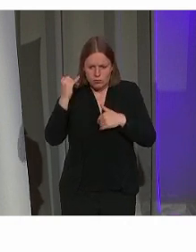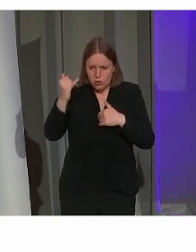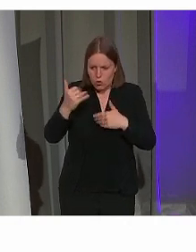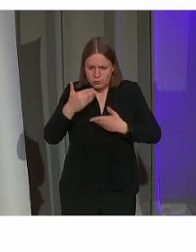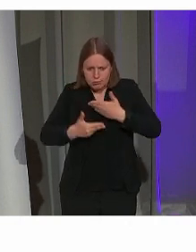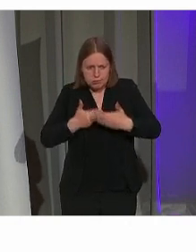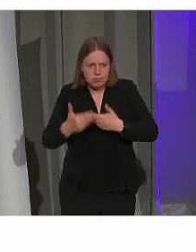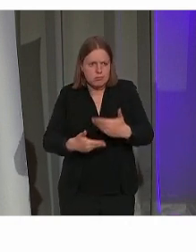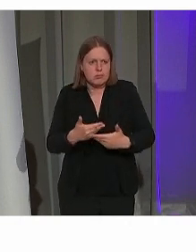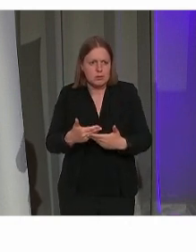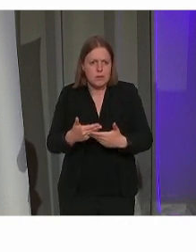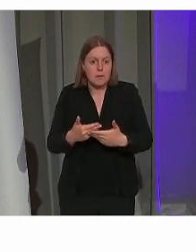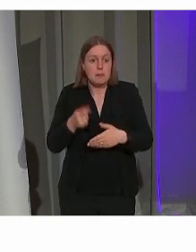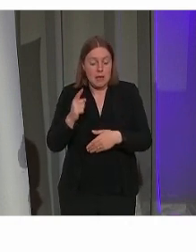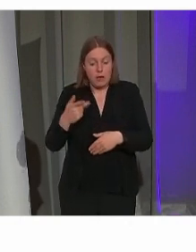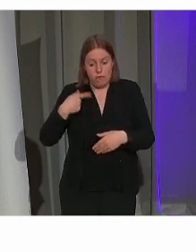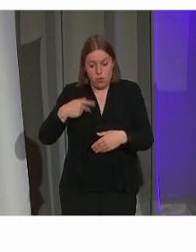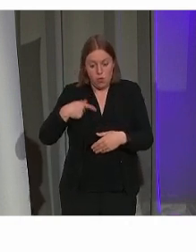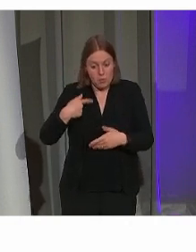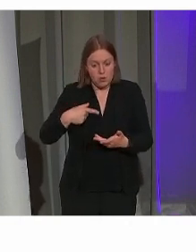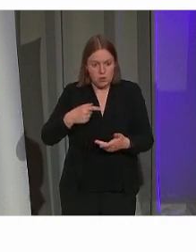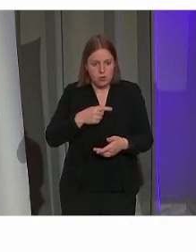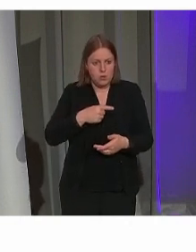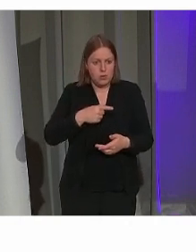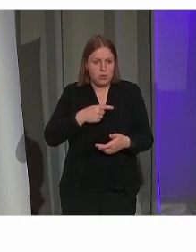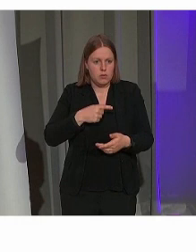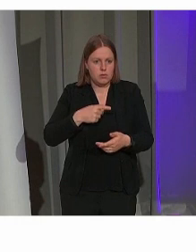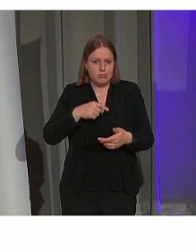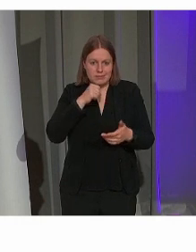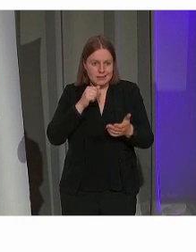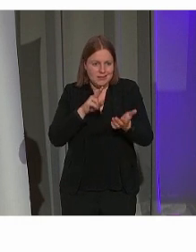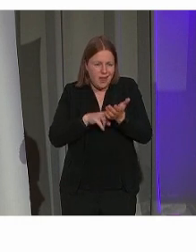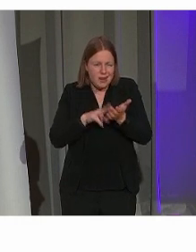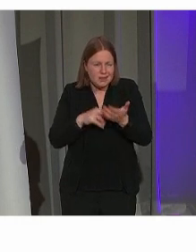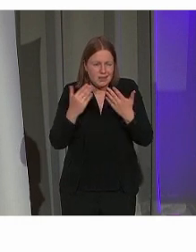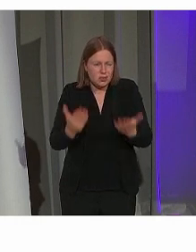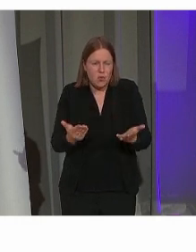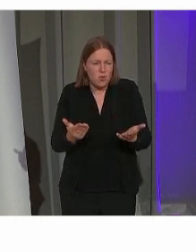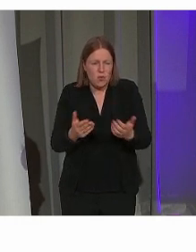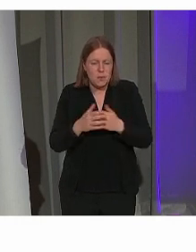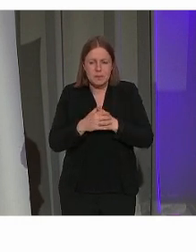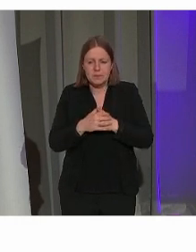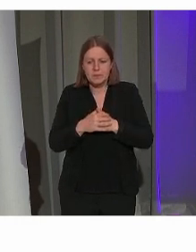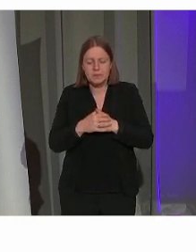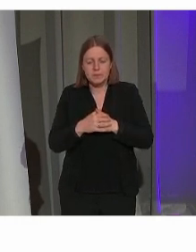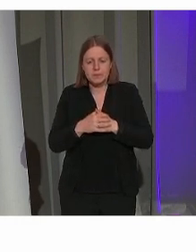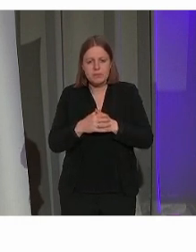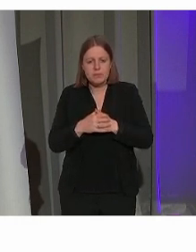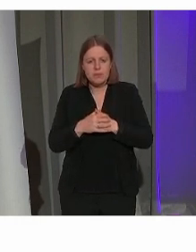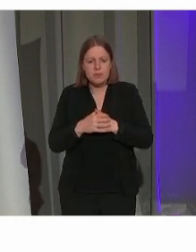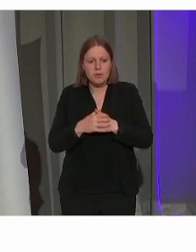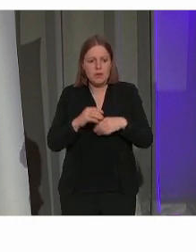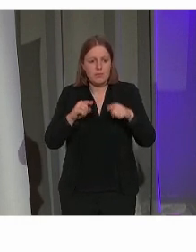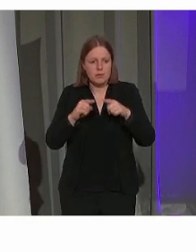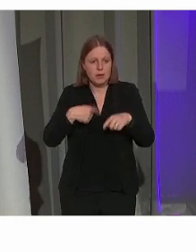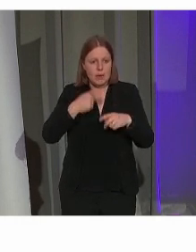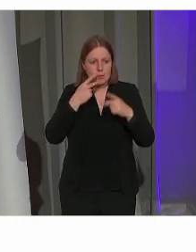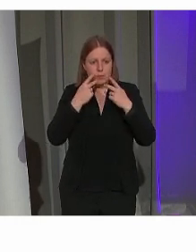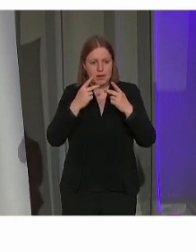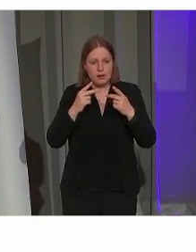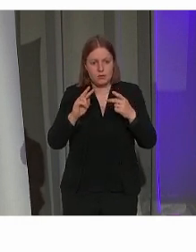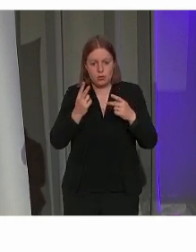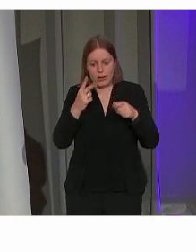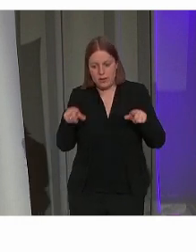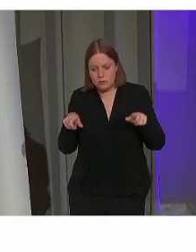loopt, maar momenteel is dat niet wat realistisch is en wat geloofwaardig is om te doen. Dus leggen we daar die tweede laag